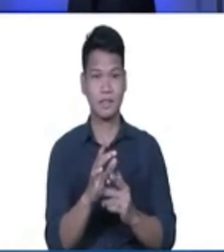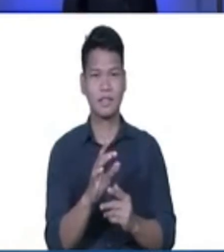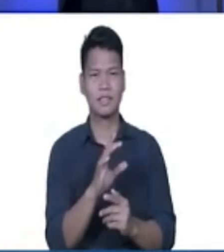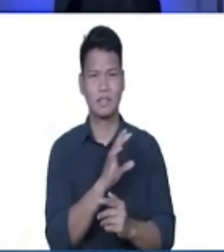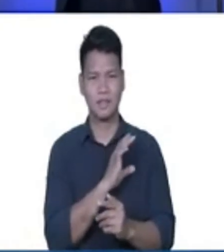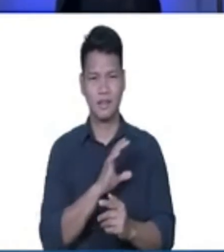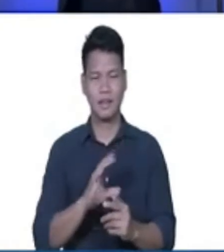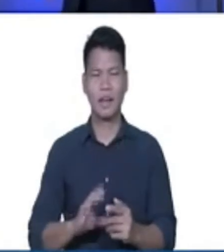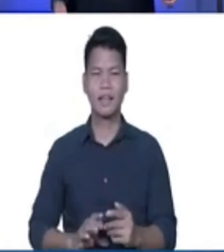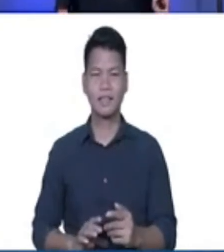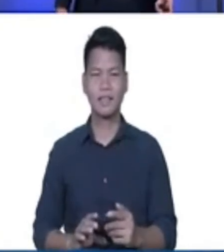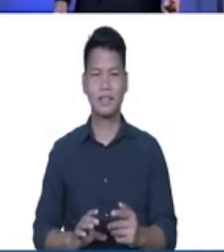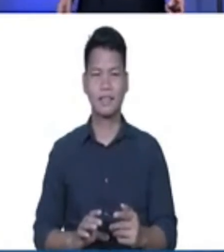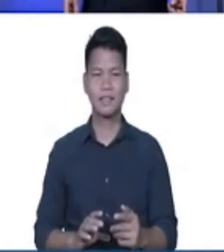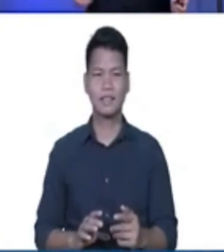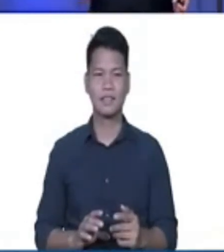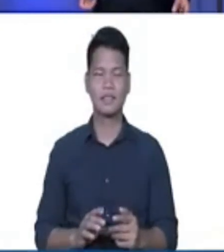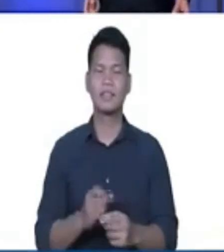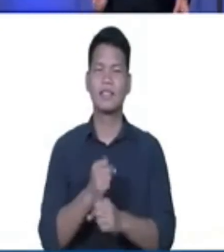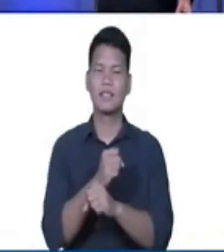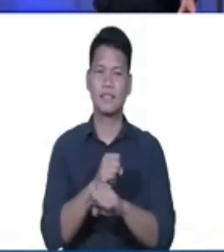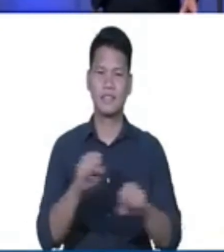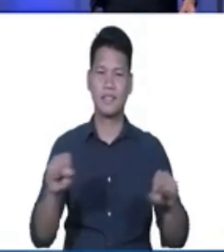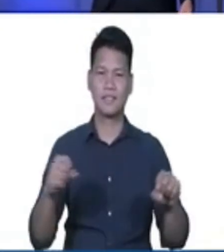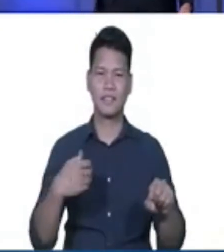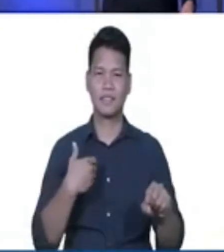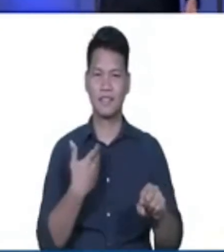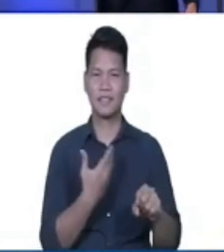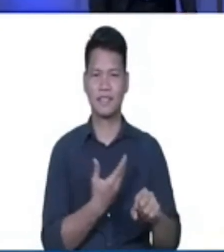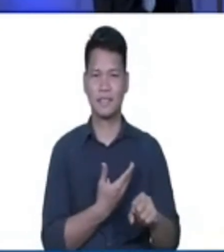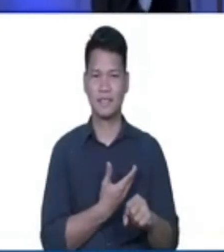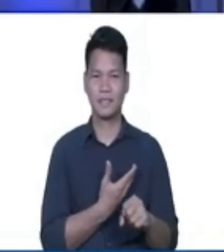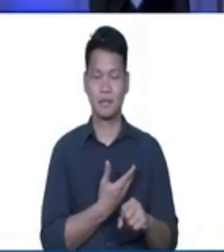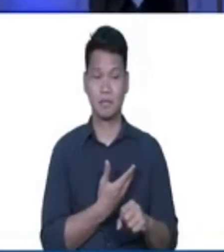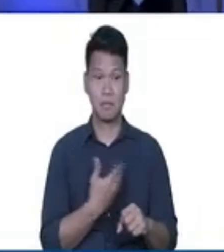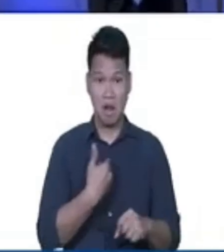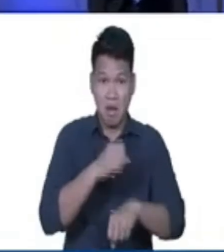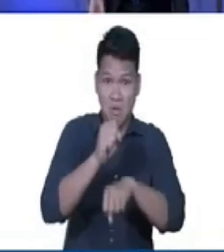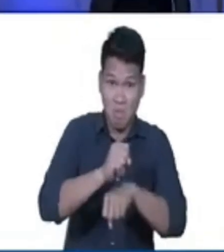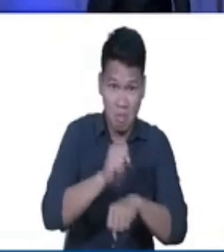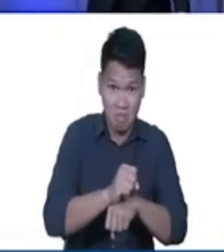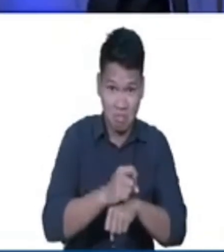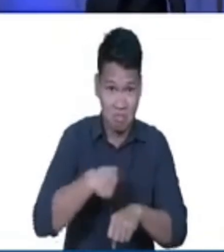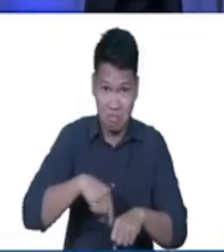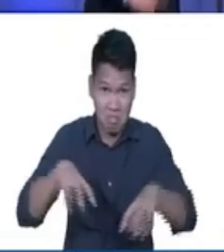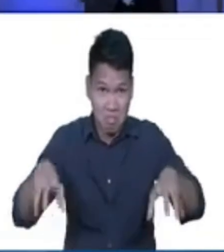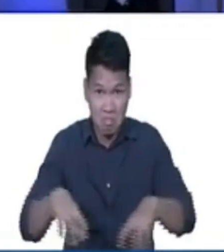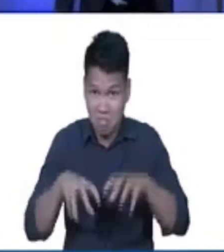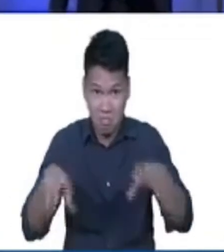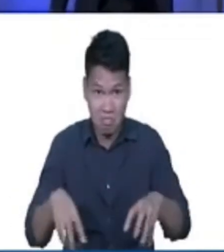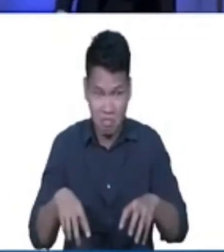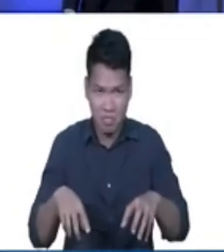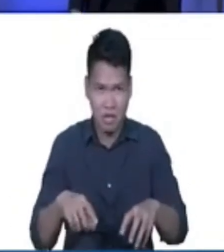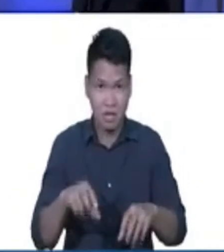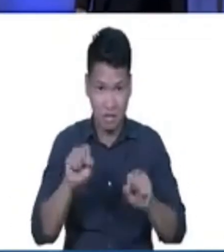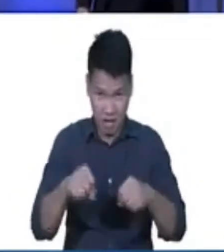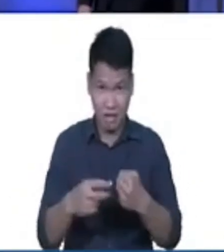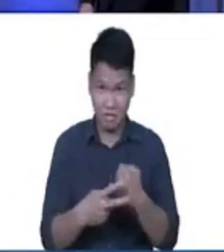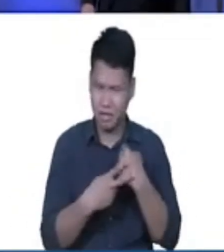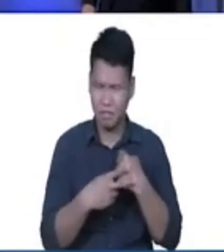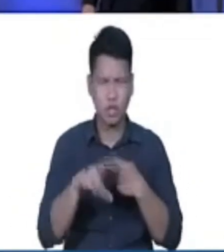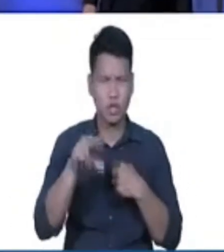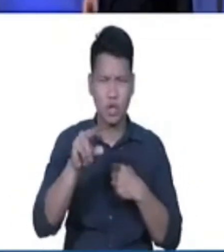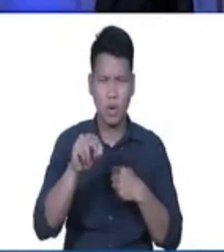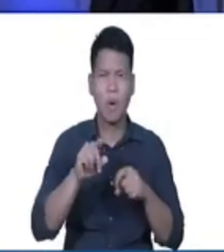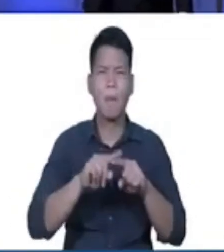dahil po kahit yung ating magandang mga gawain our good works cannot save us it is only Jesus who